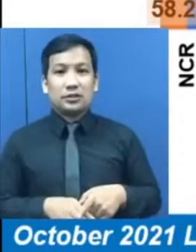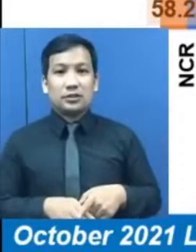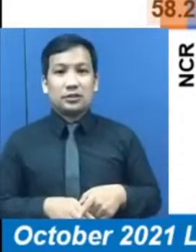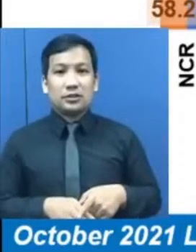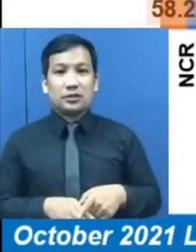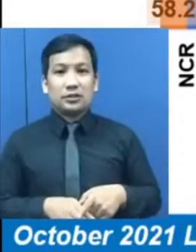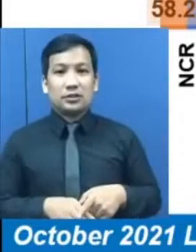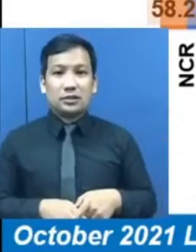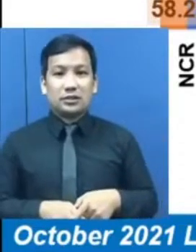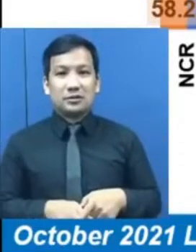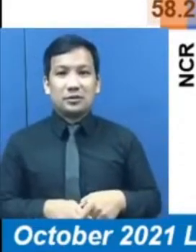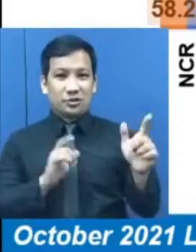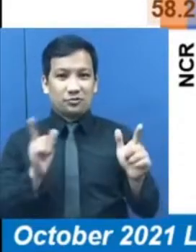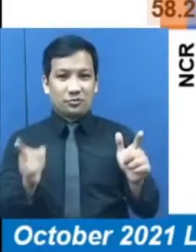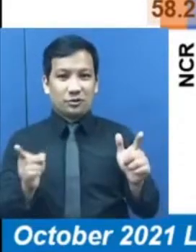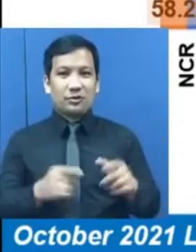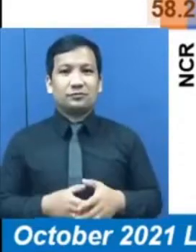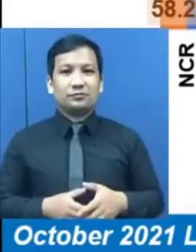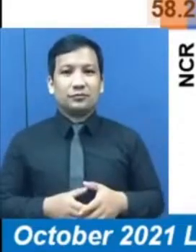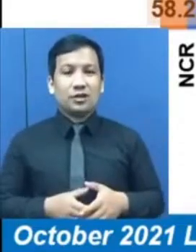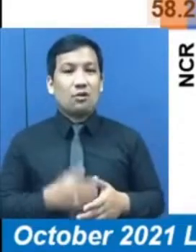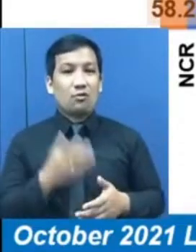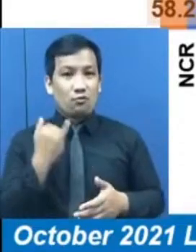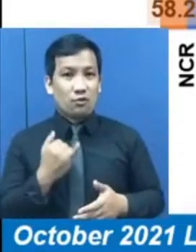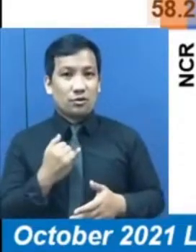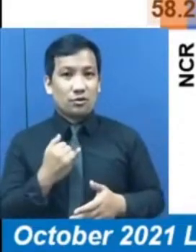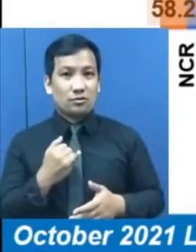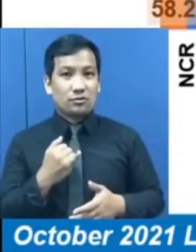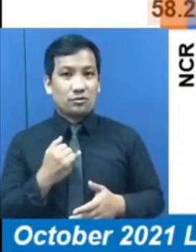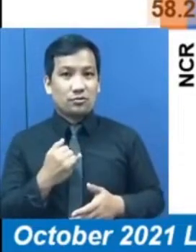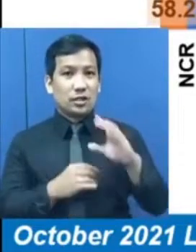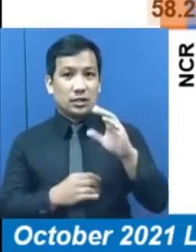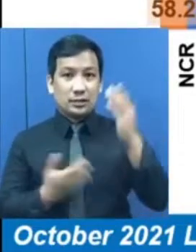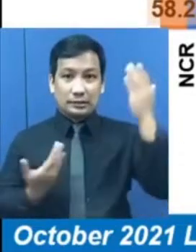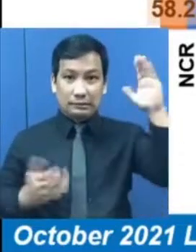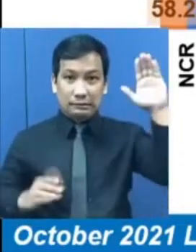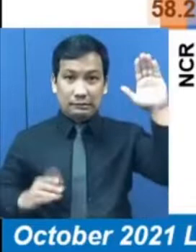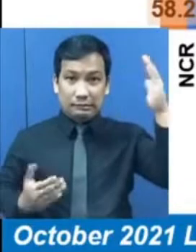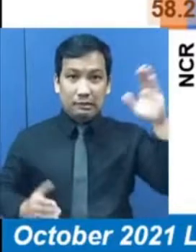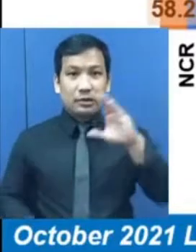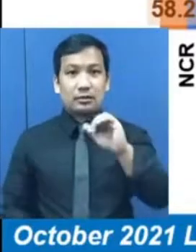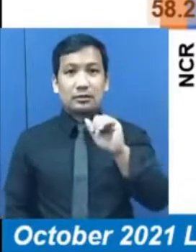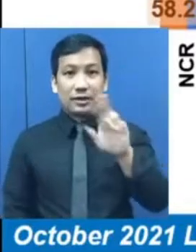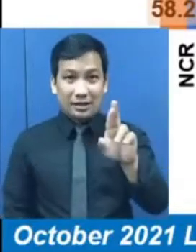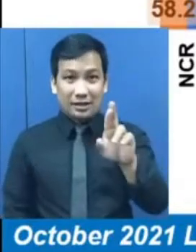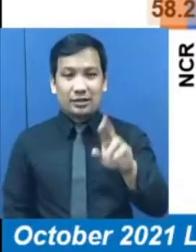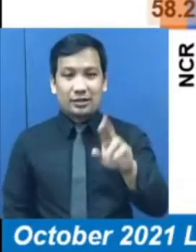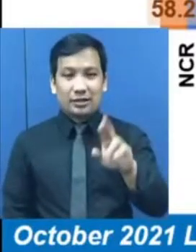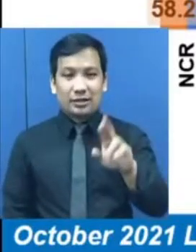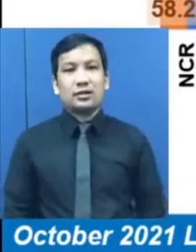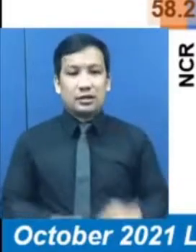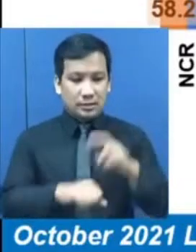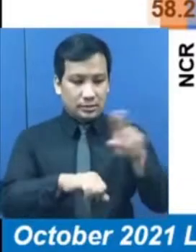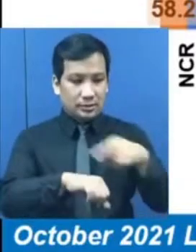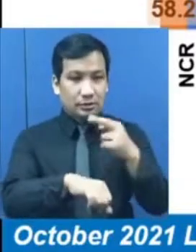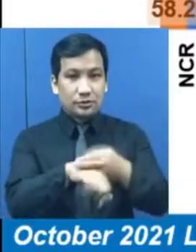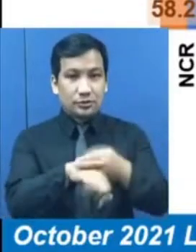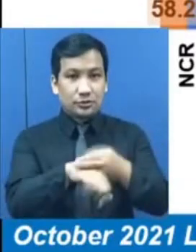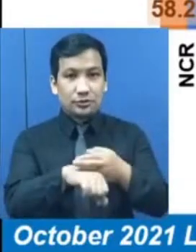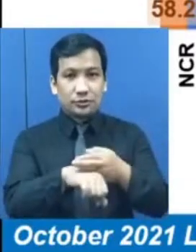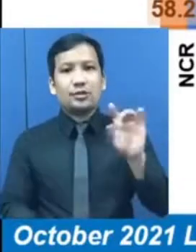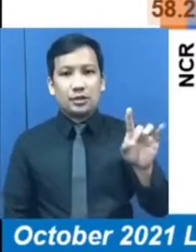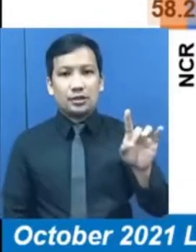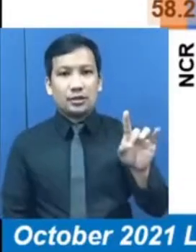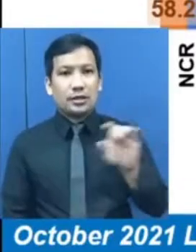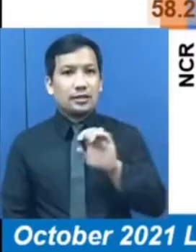2021. Ito ay ang Cordillera Administrative Region at Region 8, Eastern